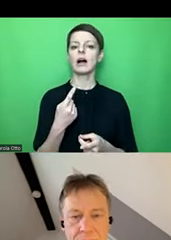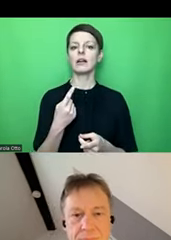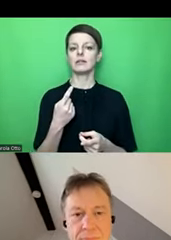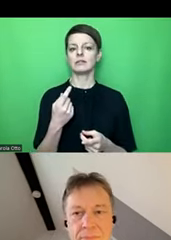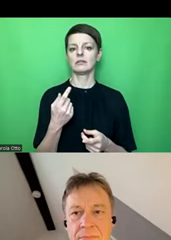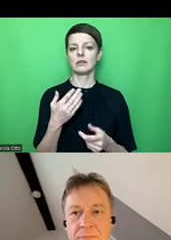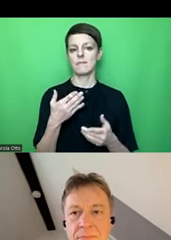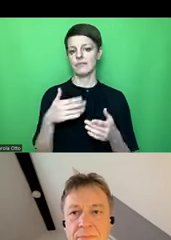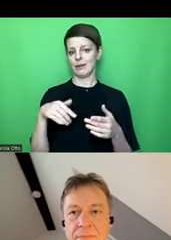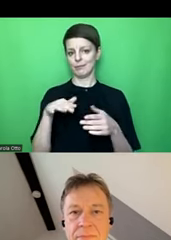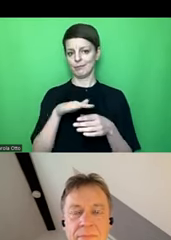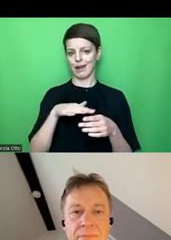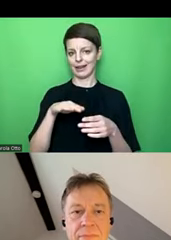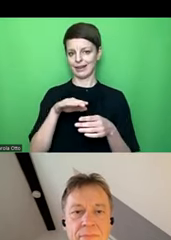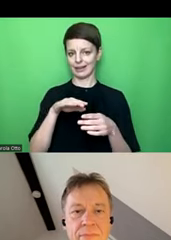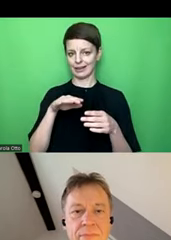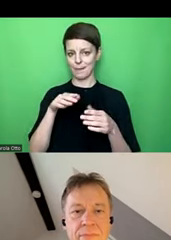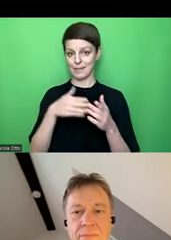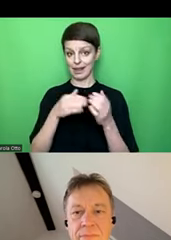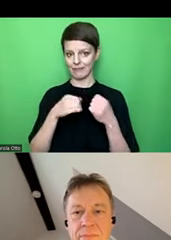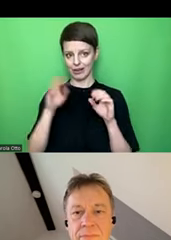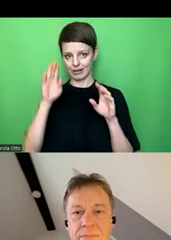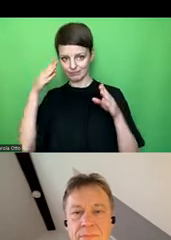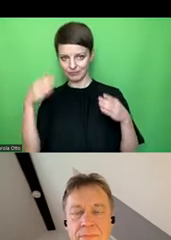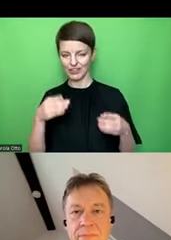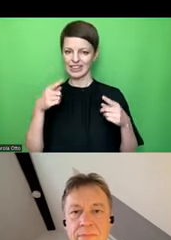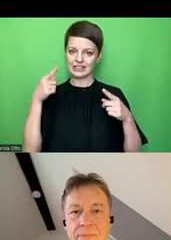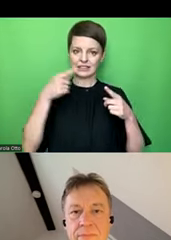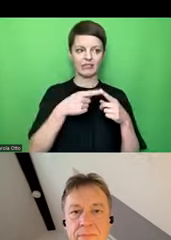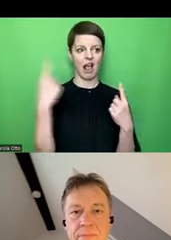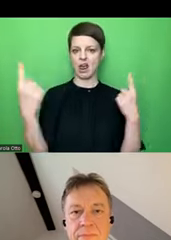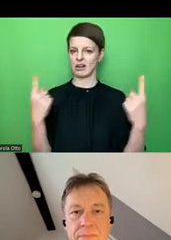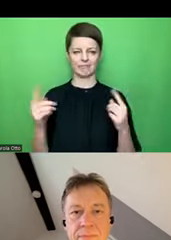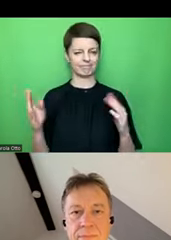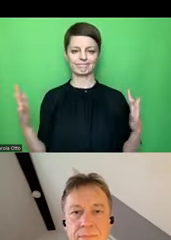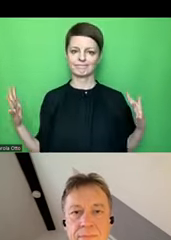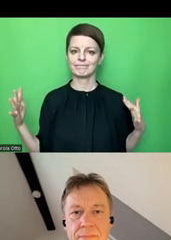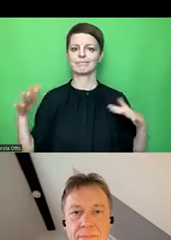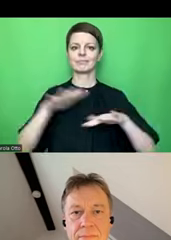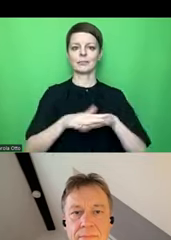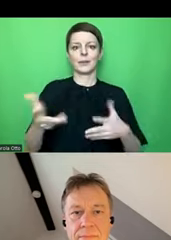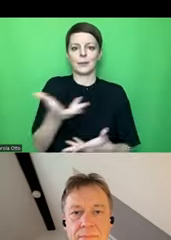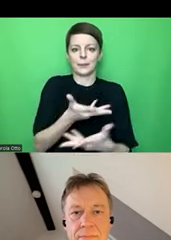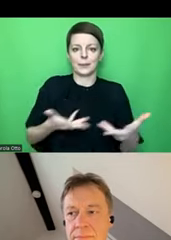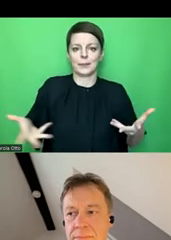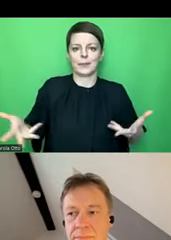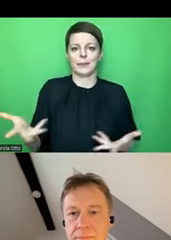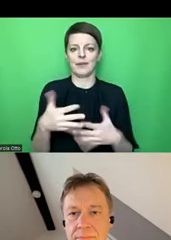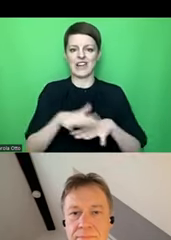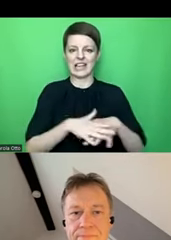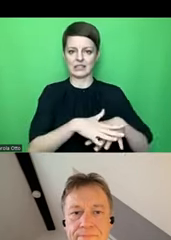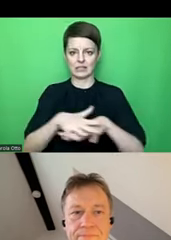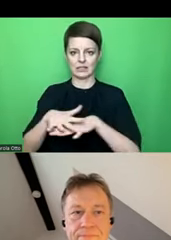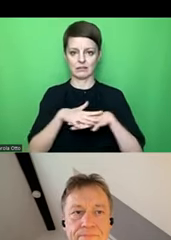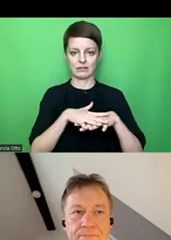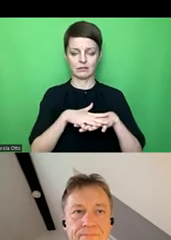Bereich der Barrierefreiheit europaweit arbeiten, dass wir uns also vernetzen. Und insofern möchten wir Sie natürlich einladen, dass Sie sich